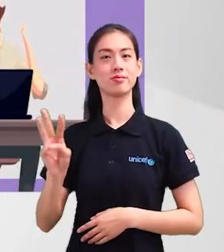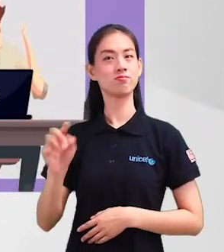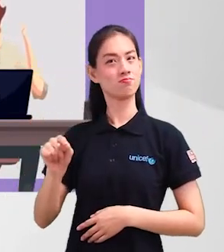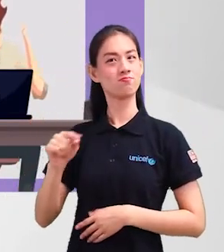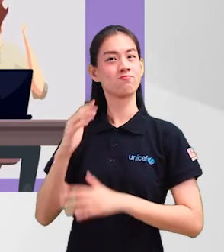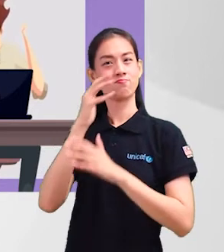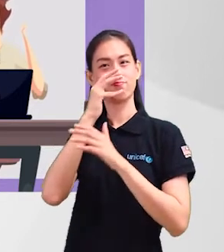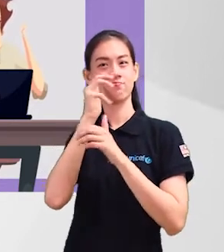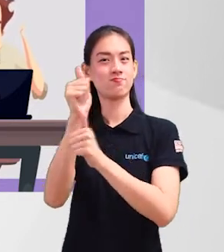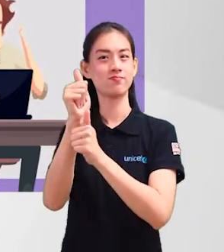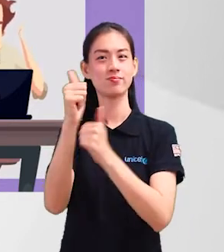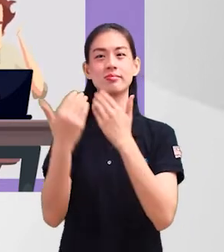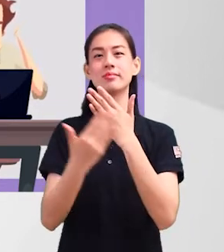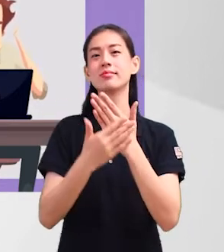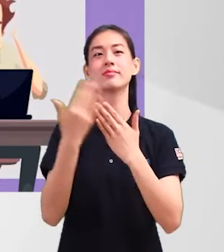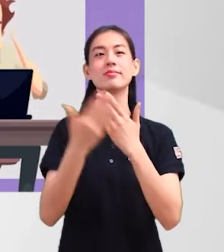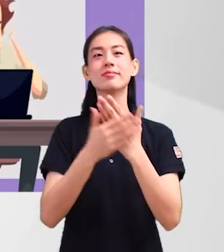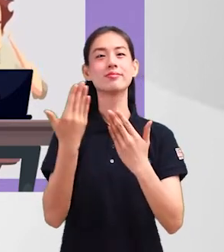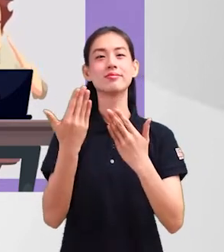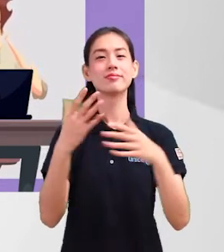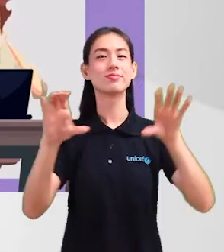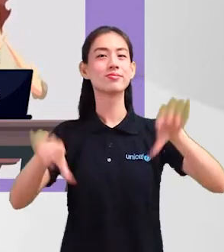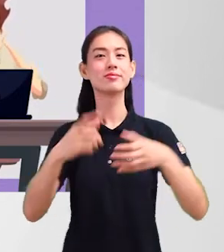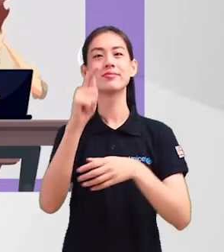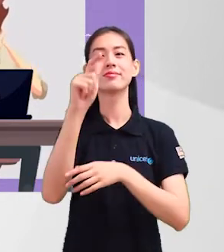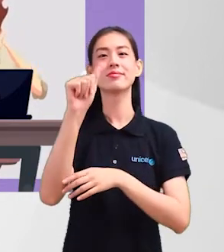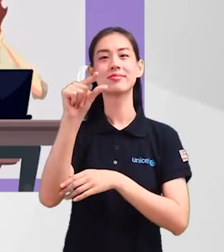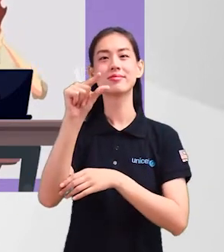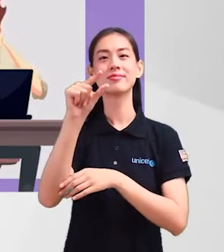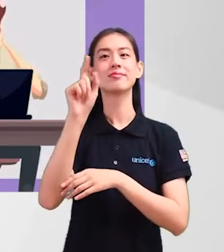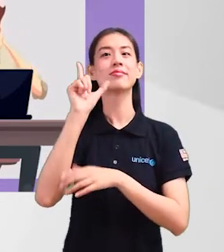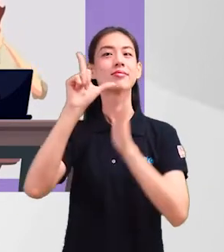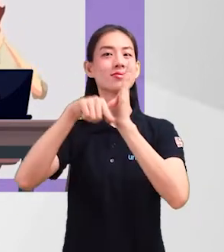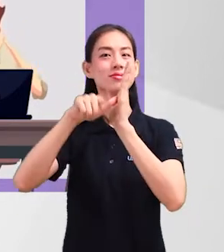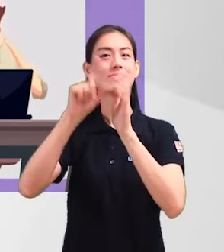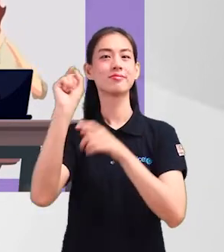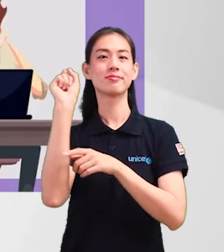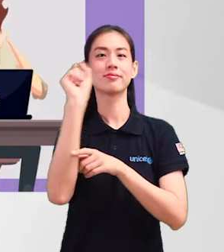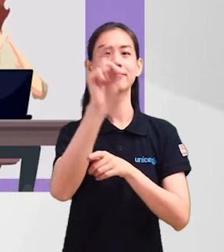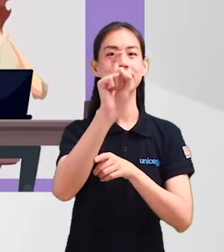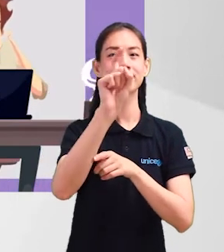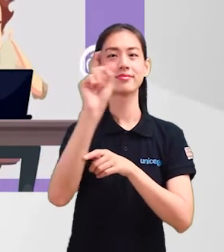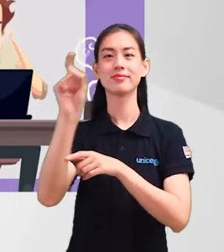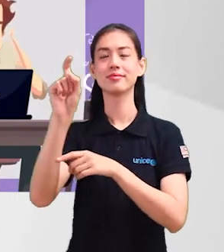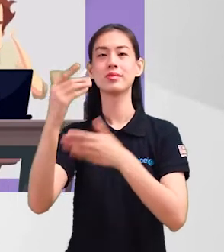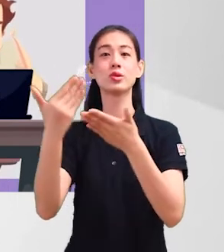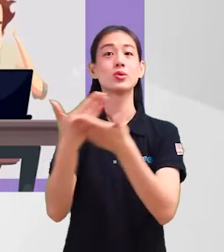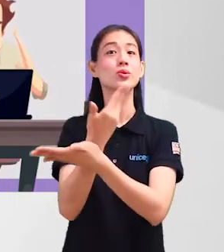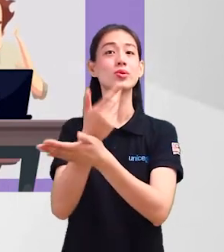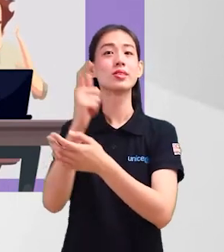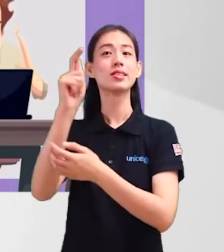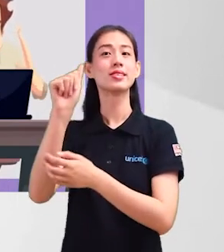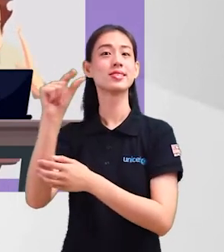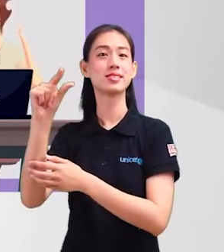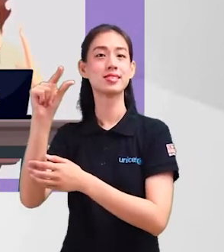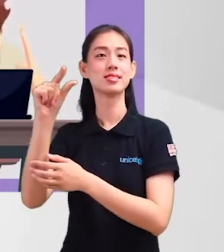saya lebih menarik dan untuk memudahkan saya, saya telah ciptakan tag baru untuk dipilih nanti dalam HTML. Kita boleh cipta tag